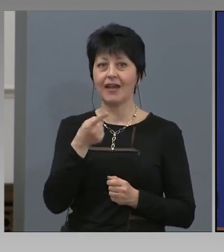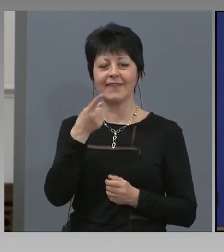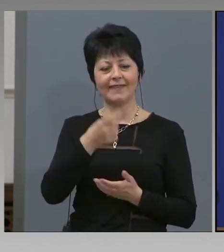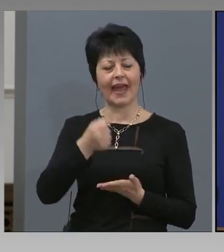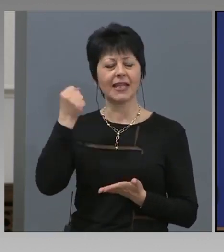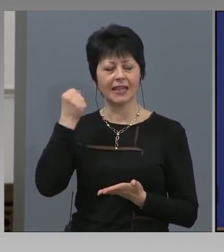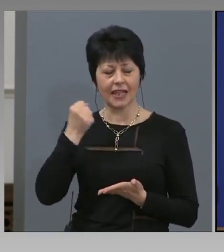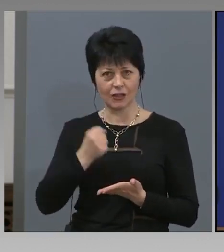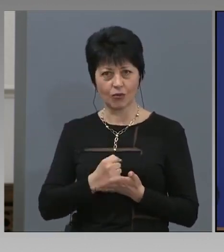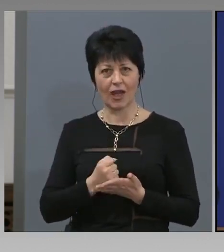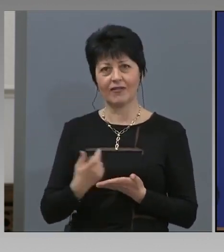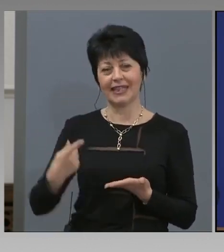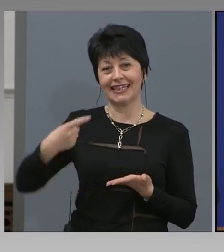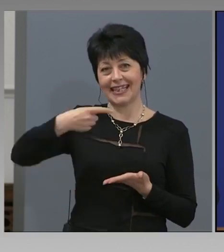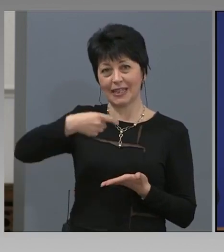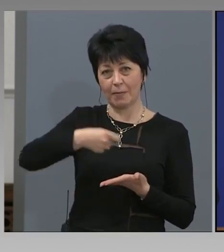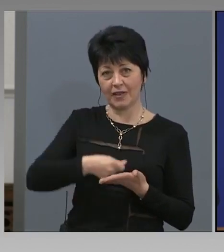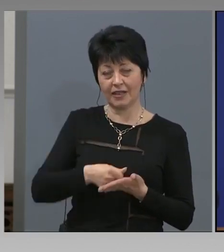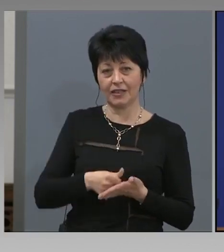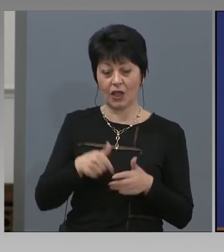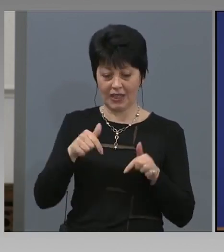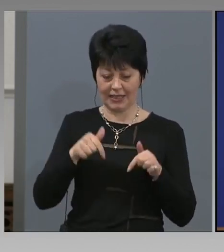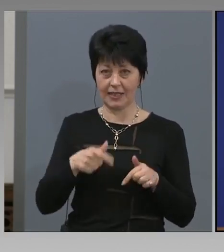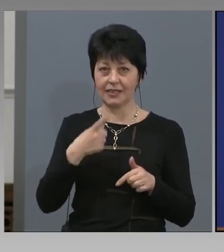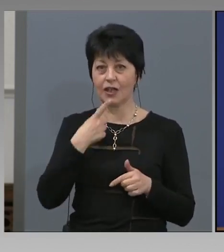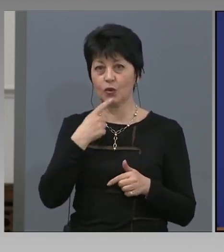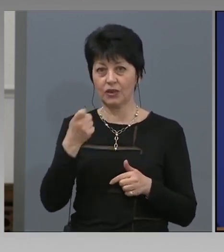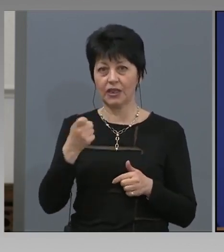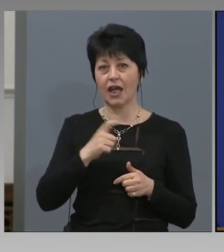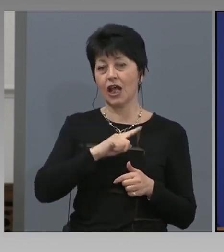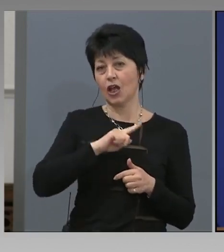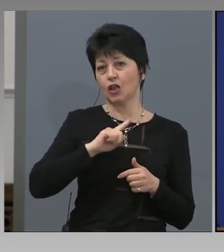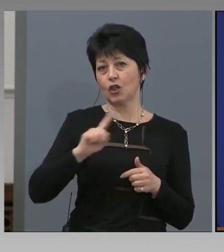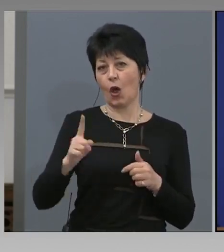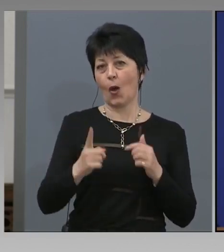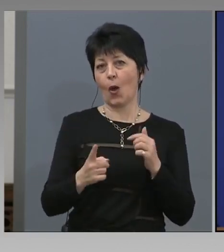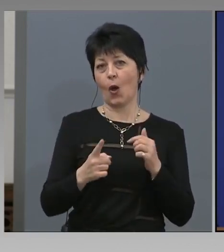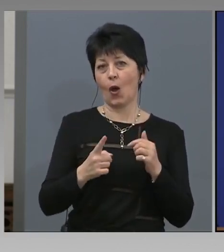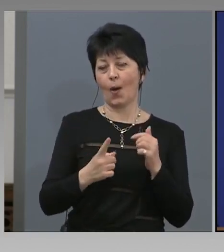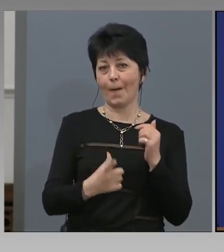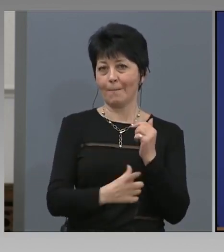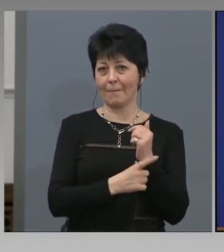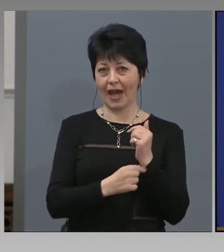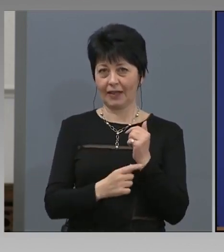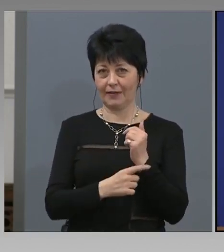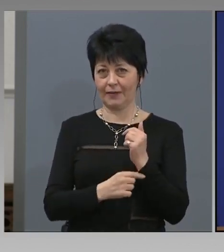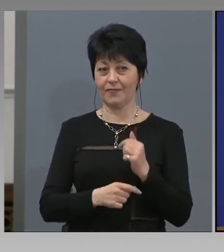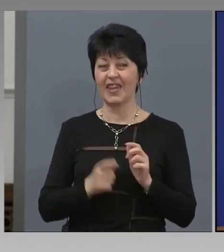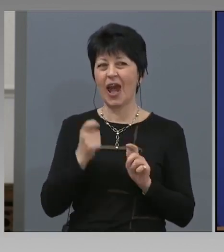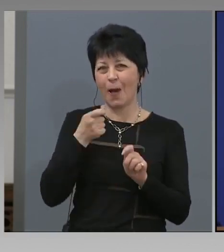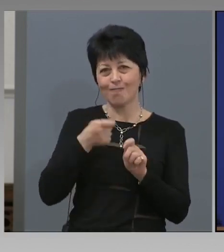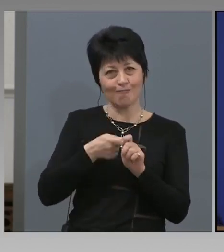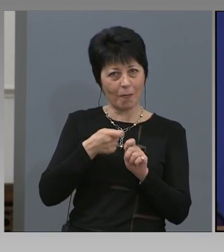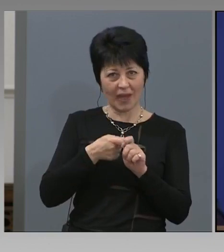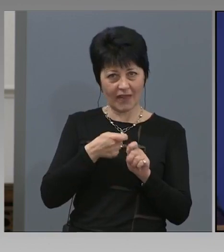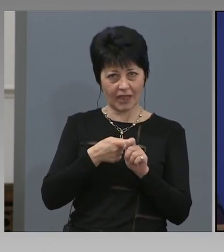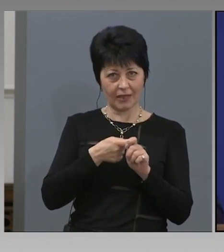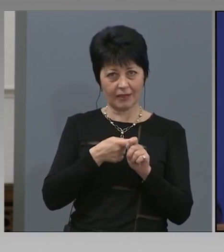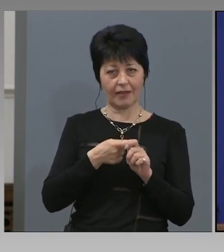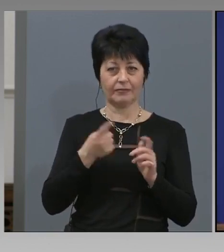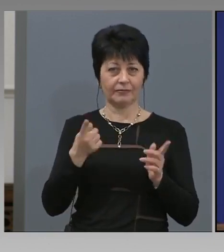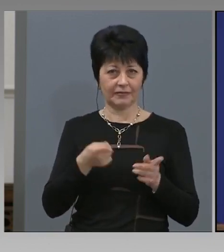плати и от началото на годината до месец март. Първо, поправките стават Народното събрание.